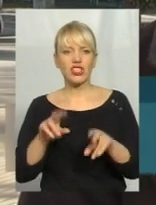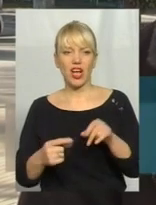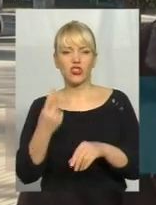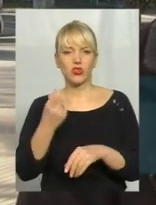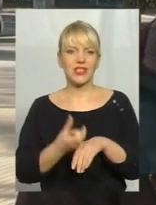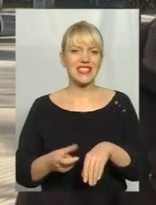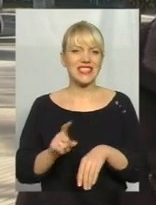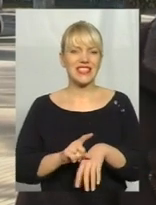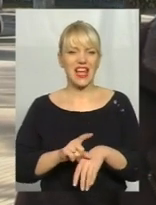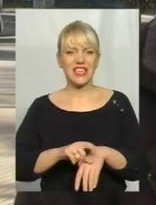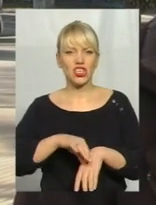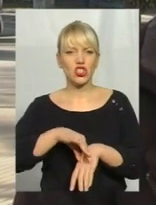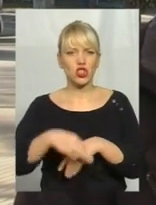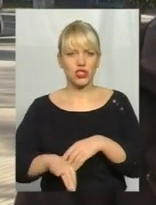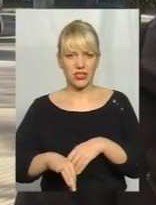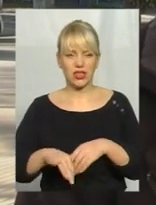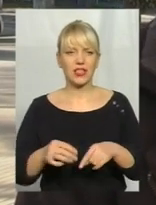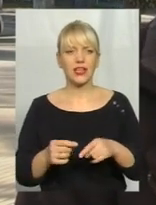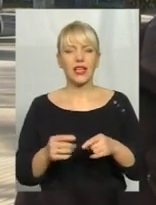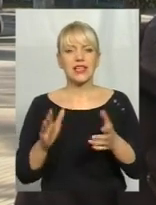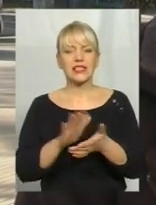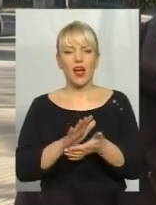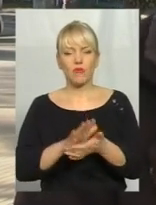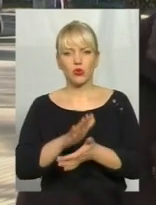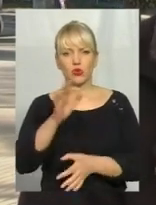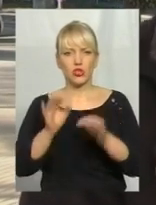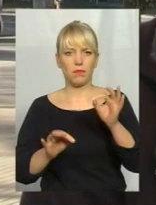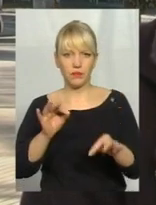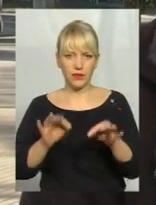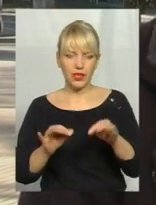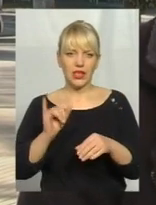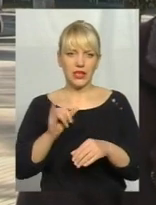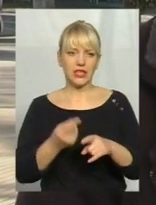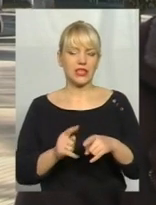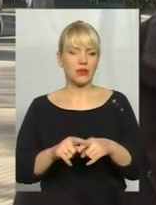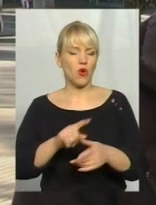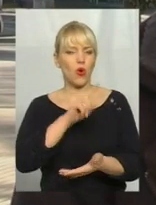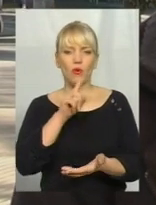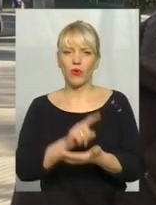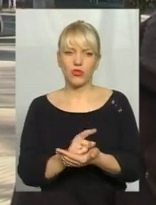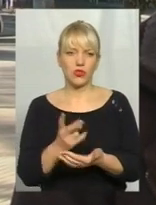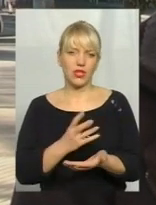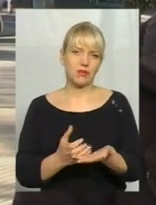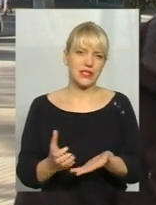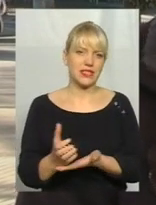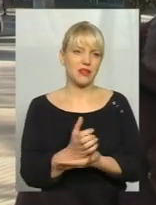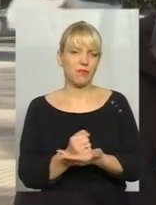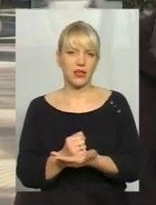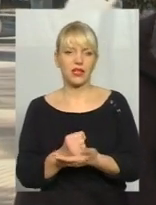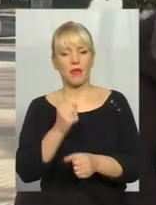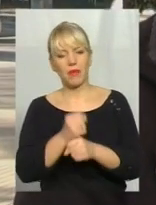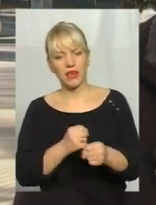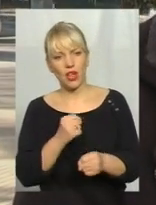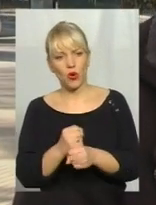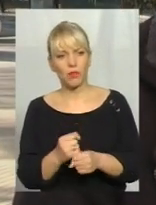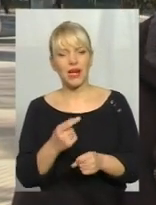найжорстких забруднюючих навколишнього природного середовища і з ним обов'язково потрібен збір, переробка, утилізація. Це